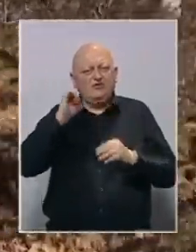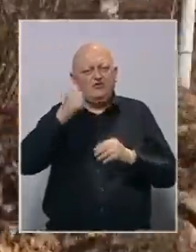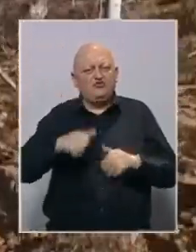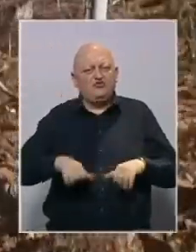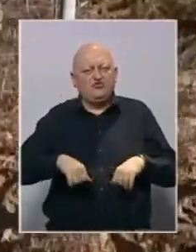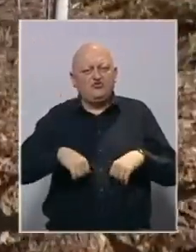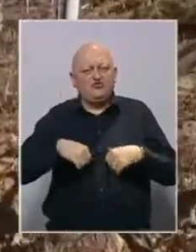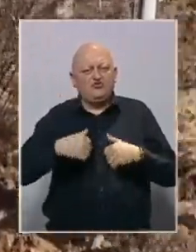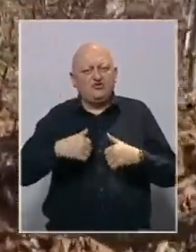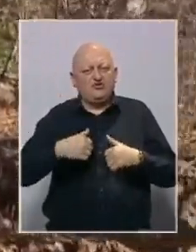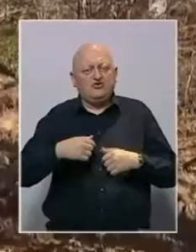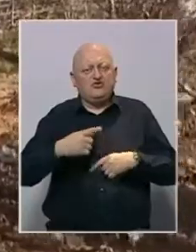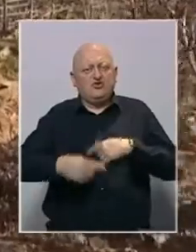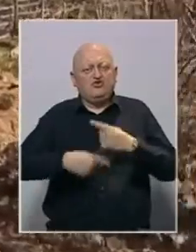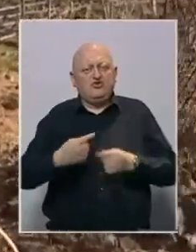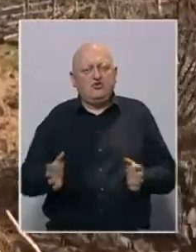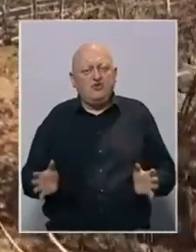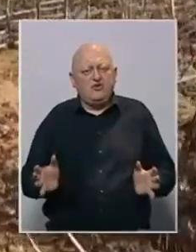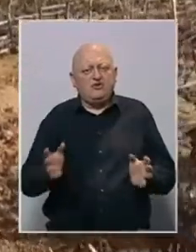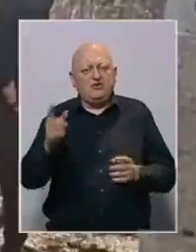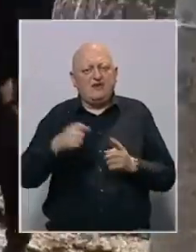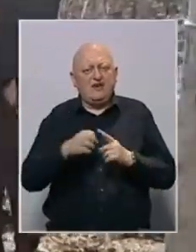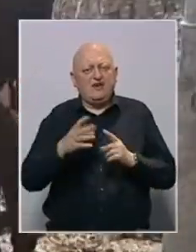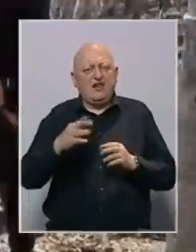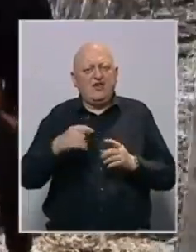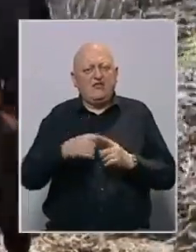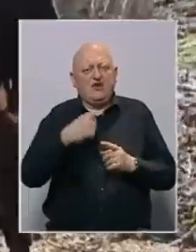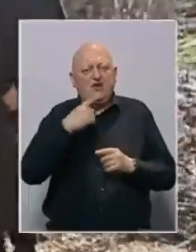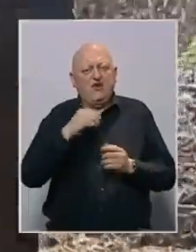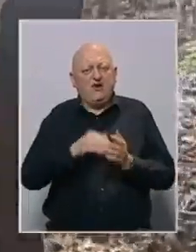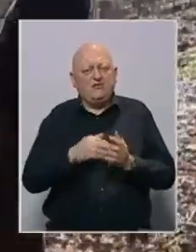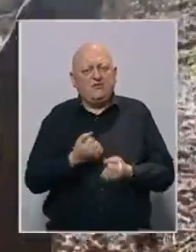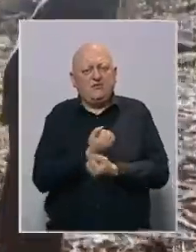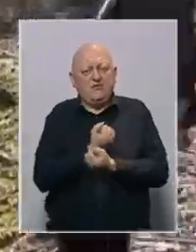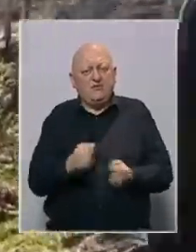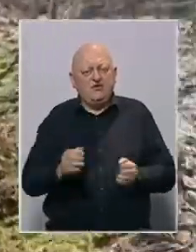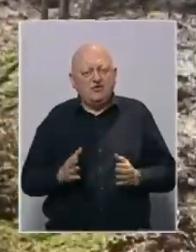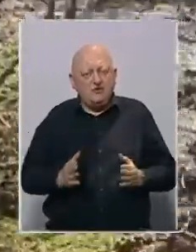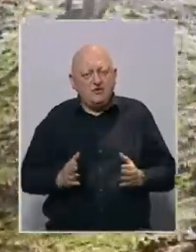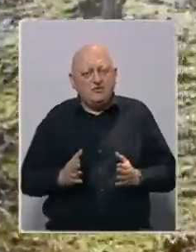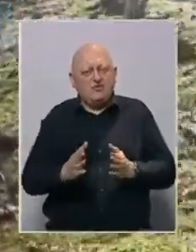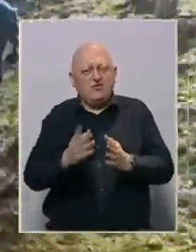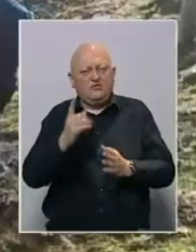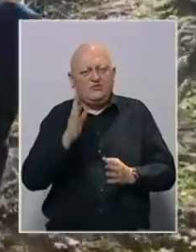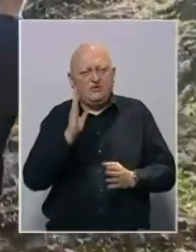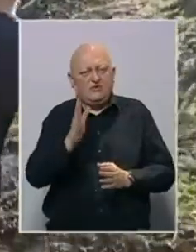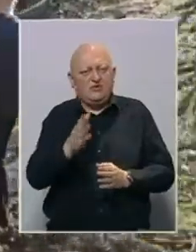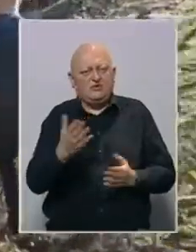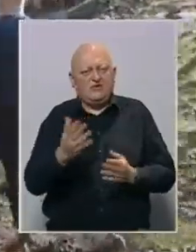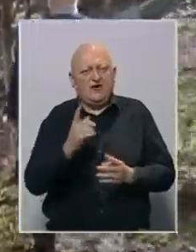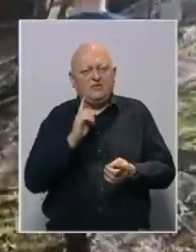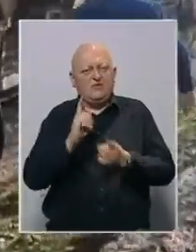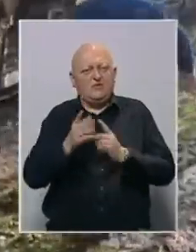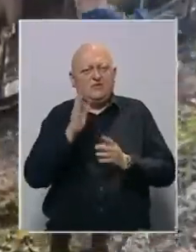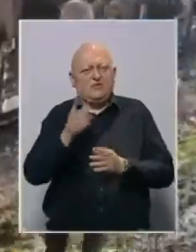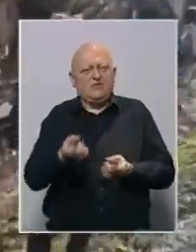Sutra ujutro se očekuje mahanizacija iz Kalinovika, koja bi trebala deblokirati jedan putni pravac